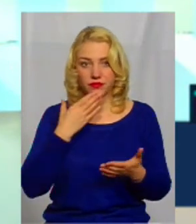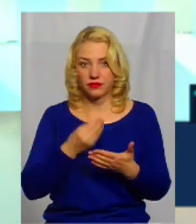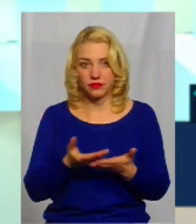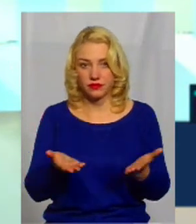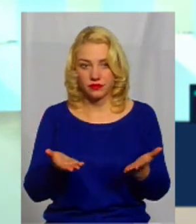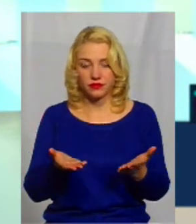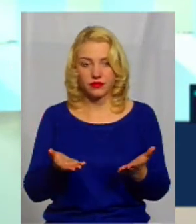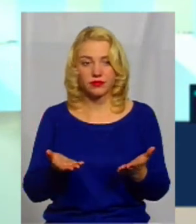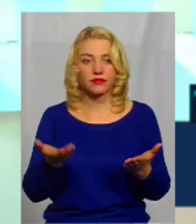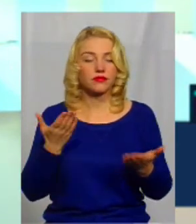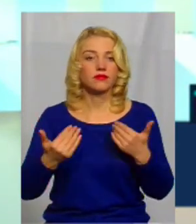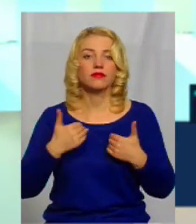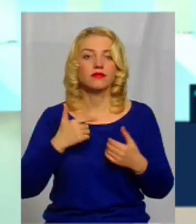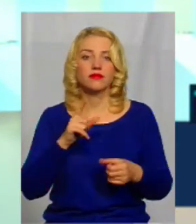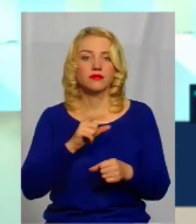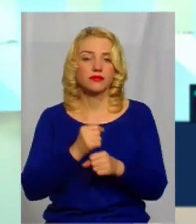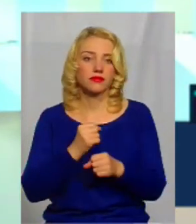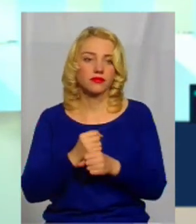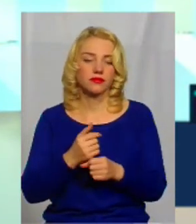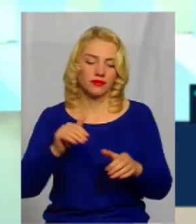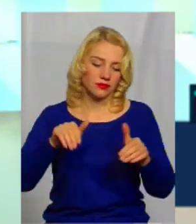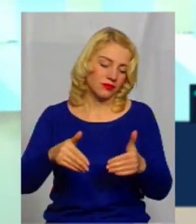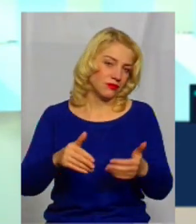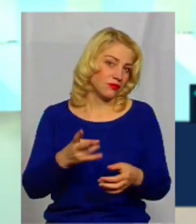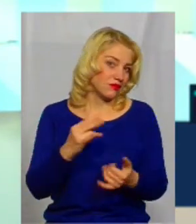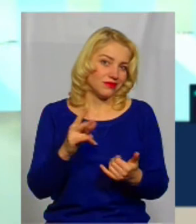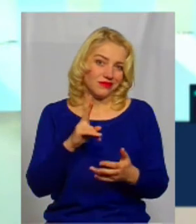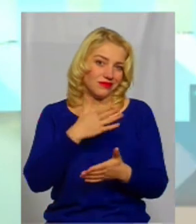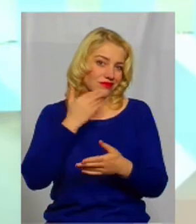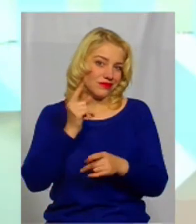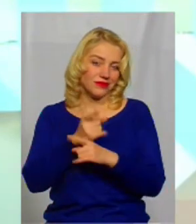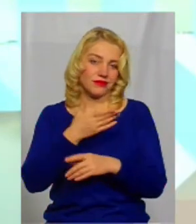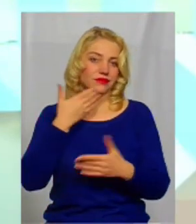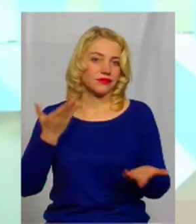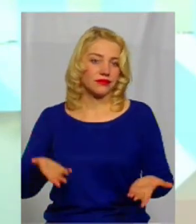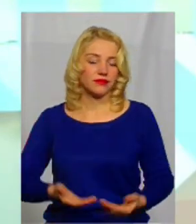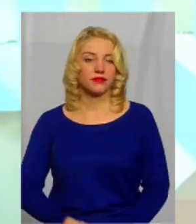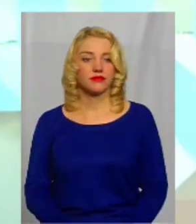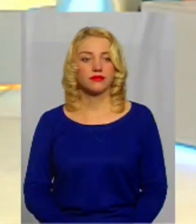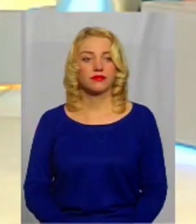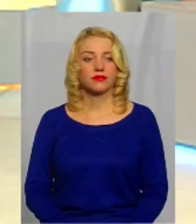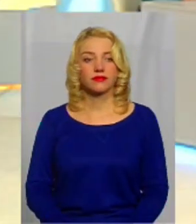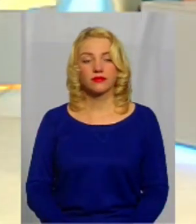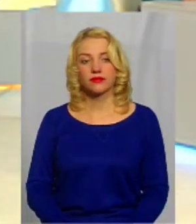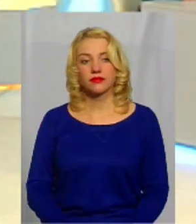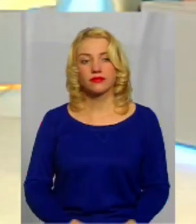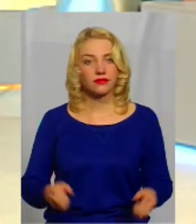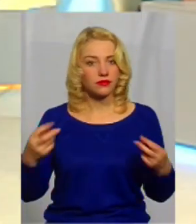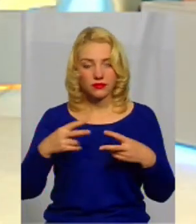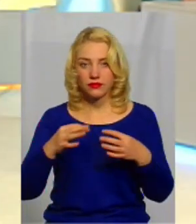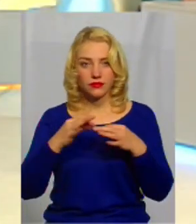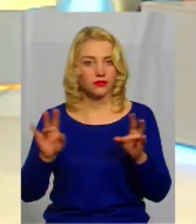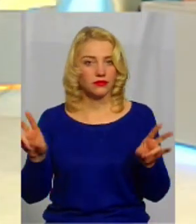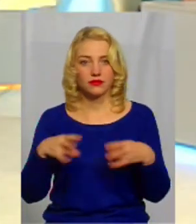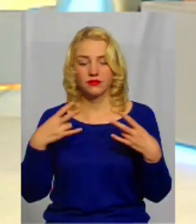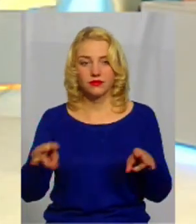якщо він хоче зробитися якусь копанку, ну ніхто вже не забороняє. Спеціальних дозволів не треба для цього? Ні, цього